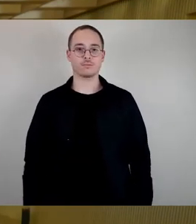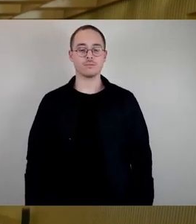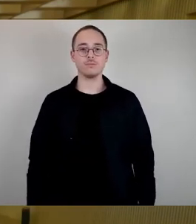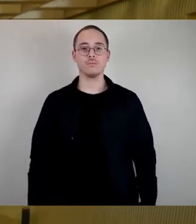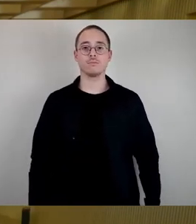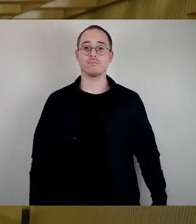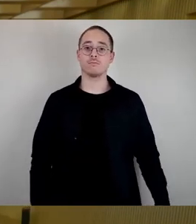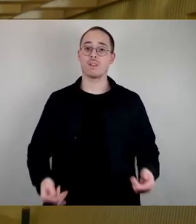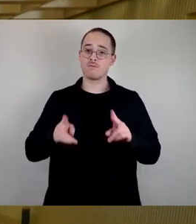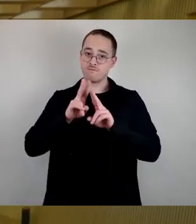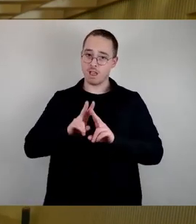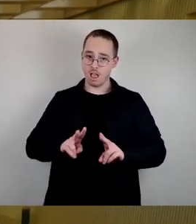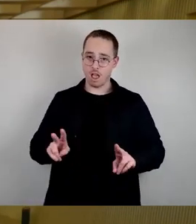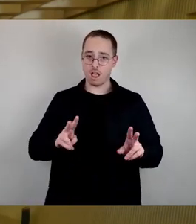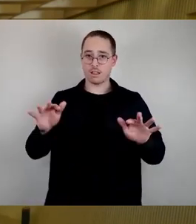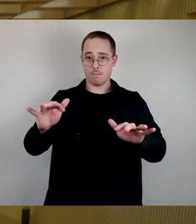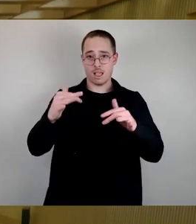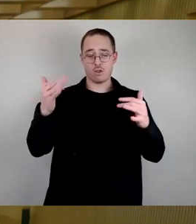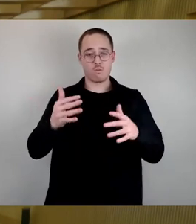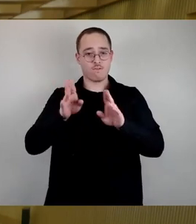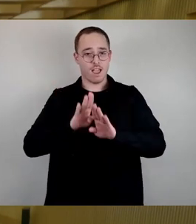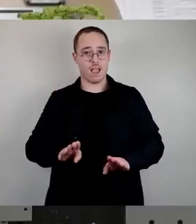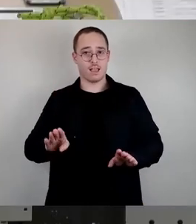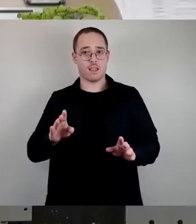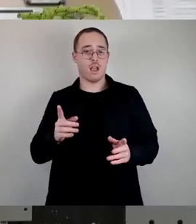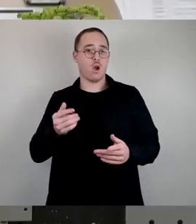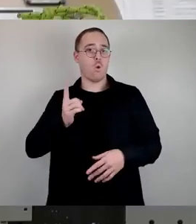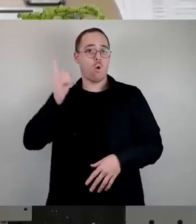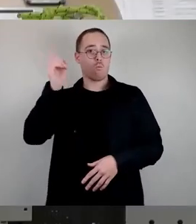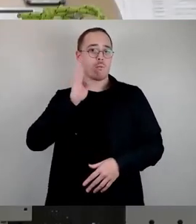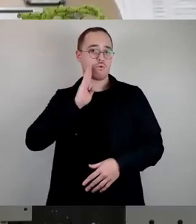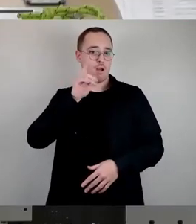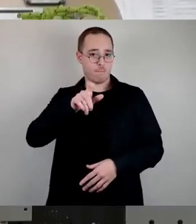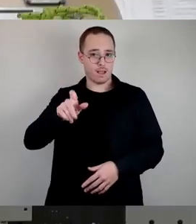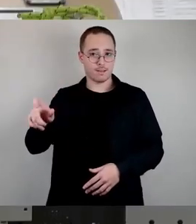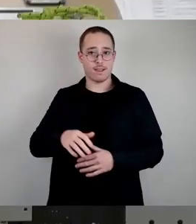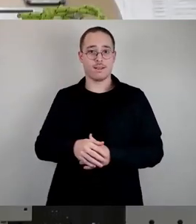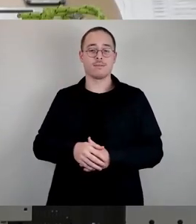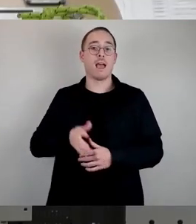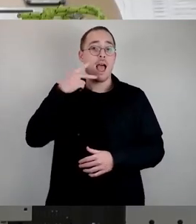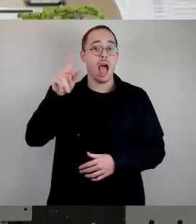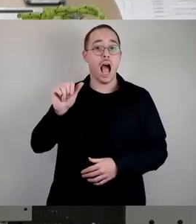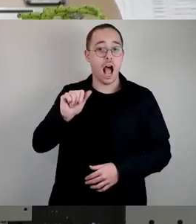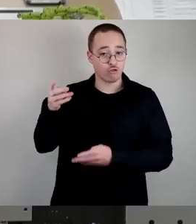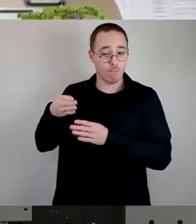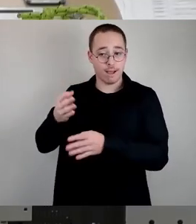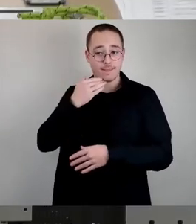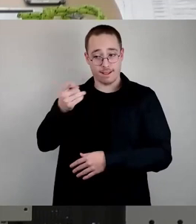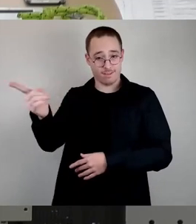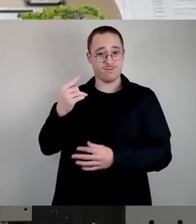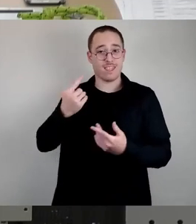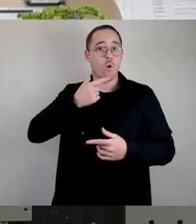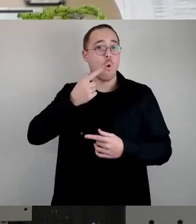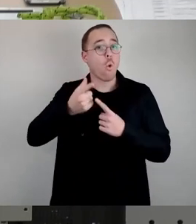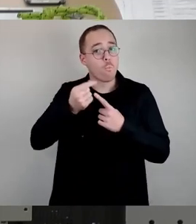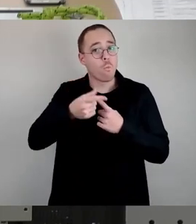Verehrtes Präsidium, verehrter Herr Oberbürgermeister, verehrte Damen und Herren Stadträte, Herr Aschenbach, danke für die humoristische Einlage. Der jüdische